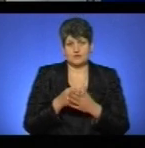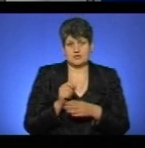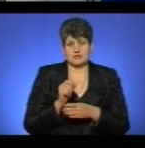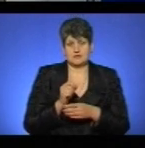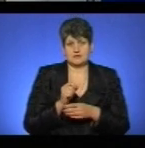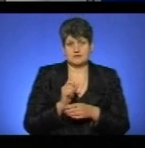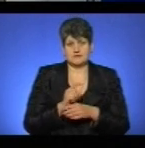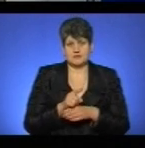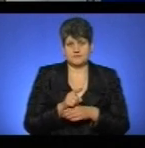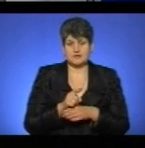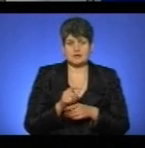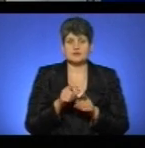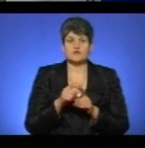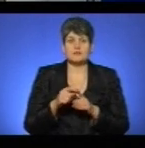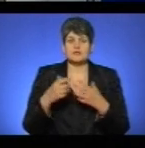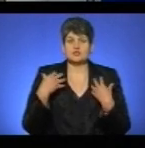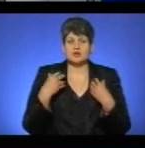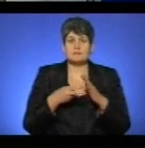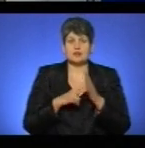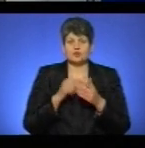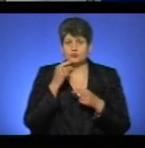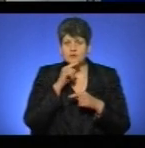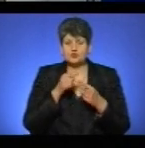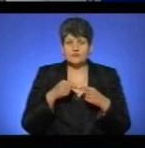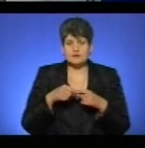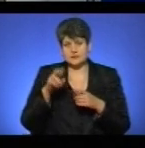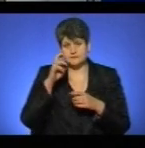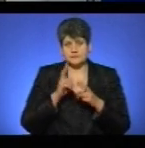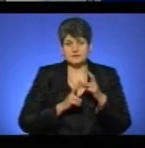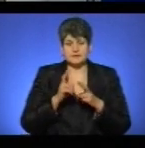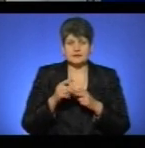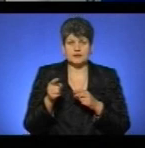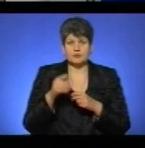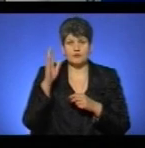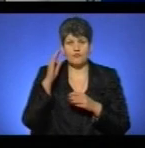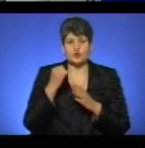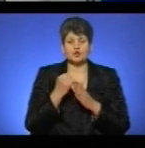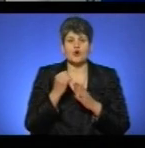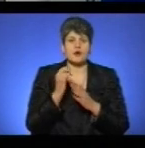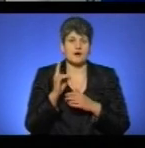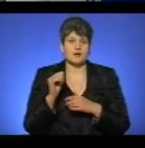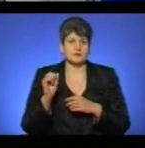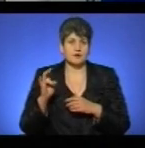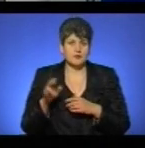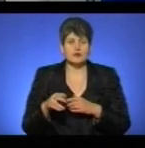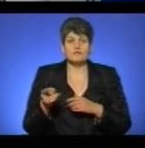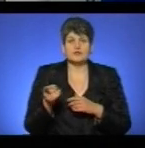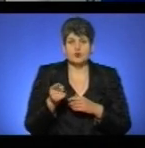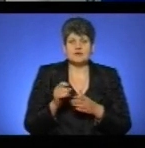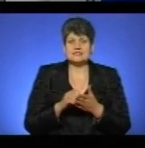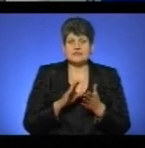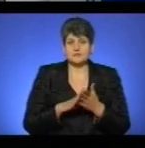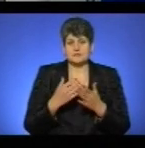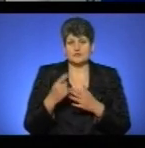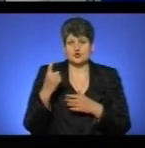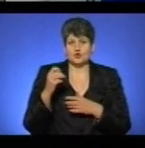За словами начальника планового економічного відділу комунального підприємства «Тернопільводоканал» Володимира Водовоза, в Тернополі зареєстровано біля